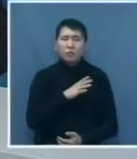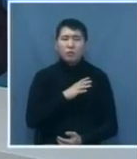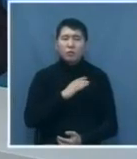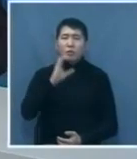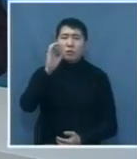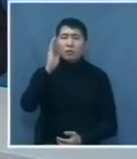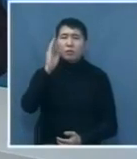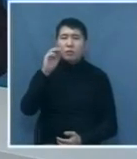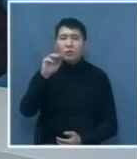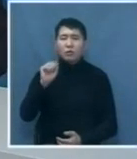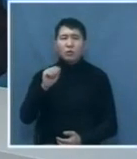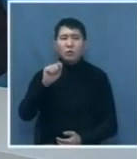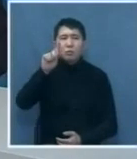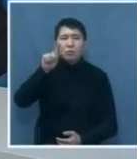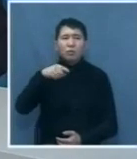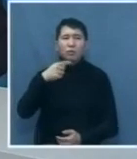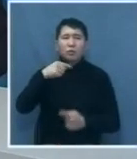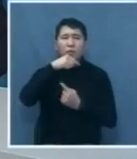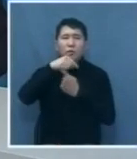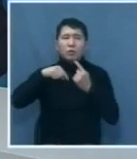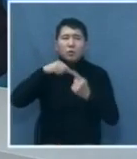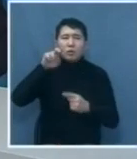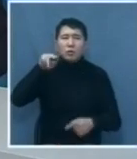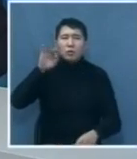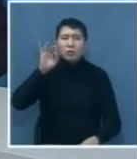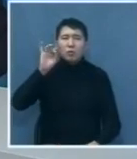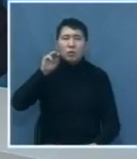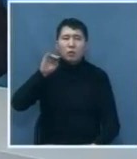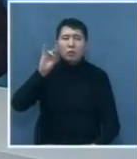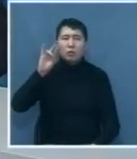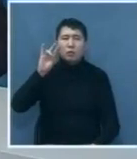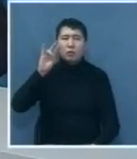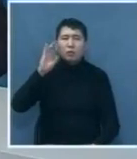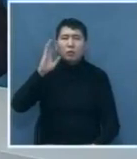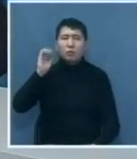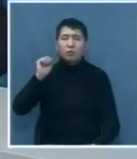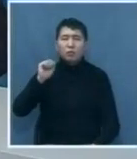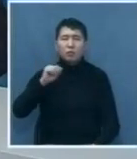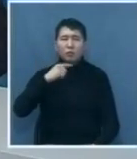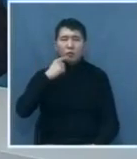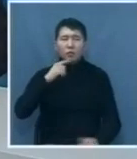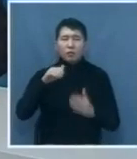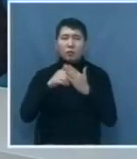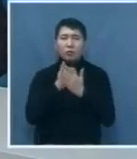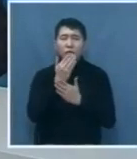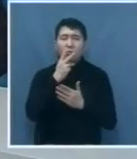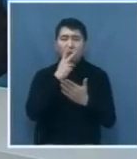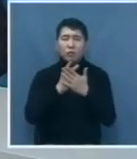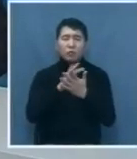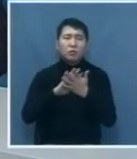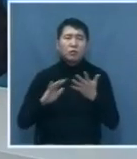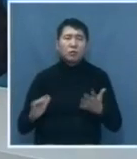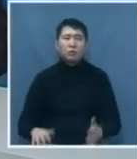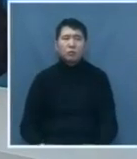совета по привлечению бизнес-партнерства и улучшению инвестиционного климата. О новых возможностях для компании Восточно-Казахстана в материале моих коллег.